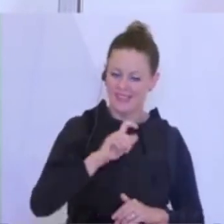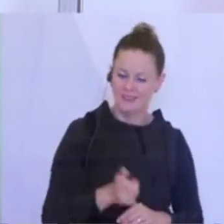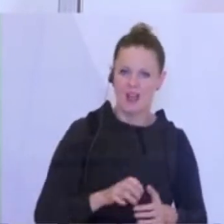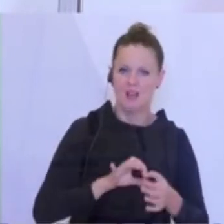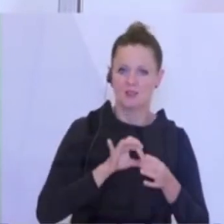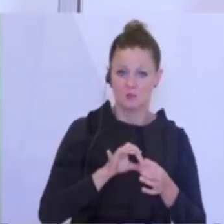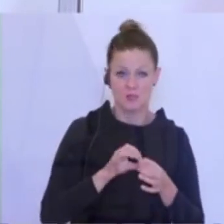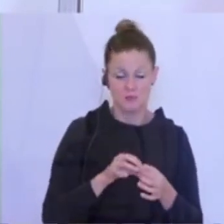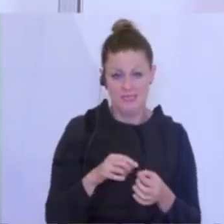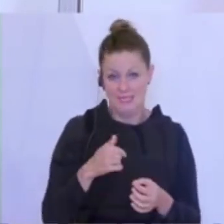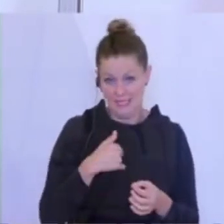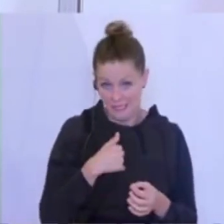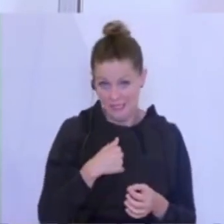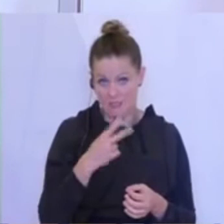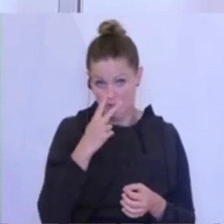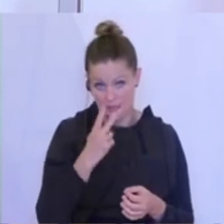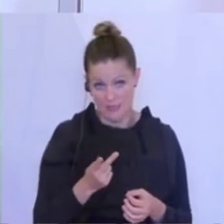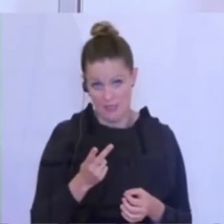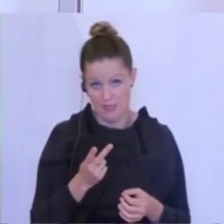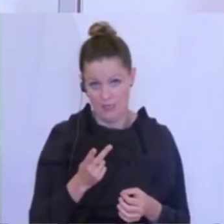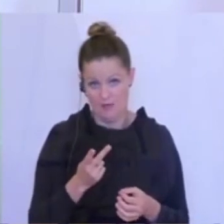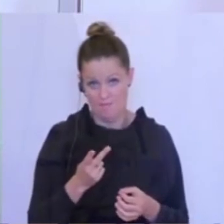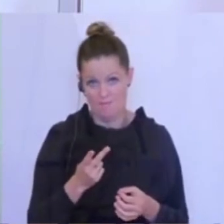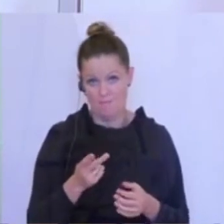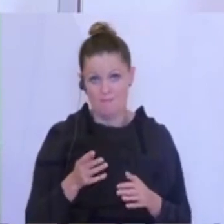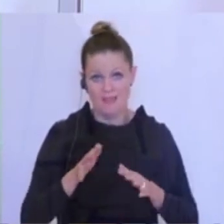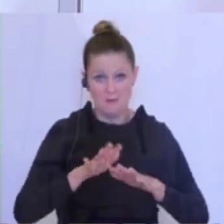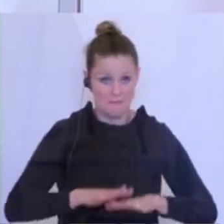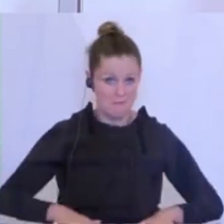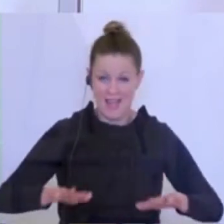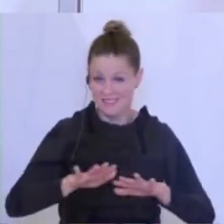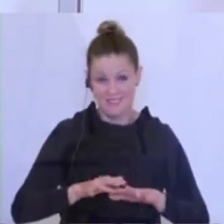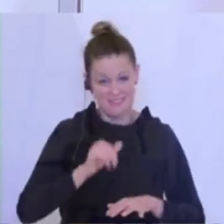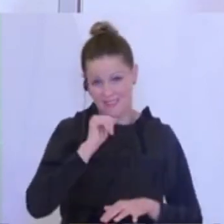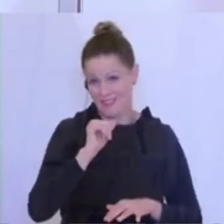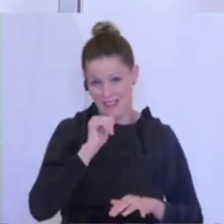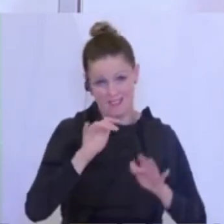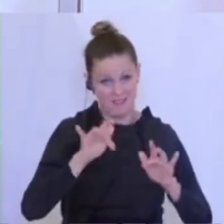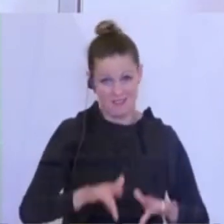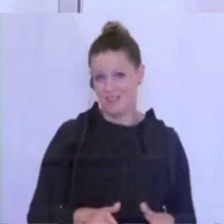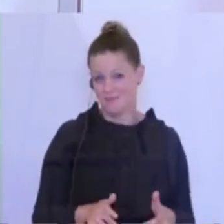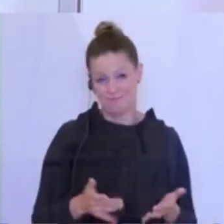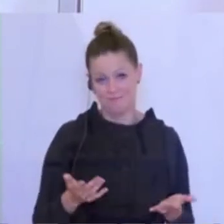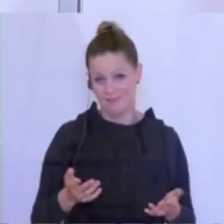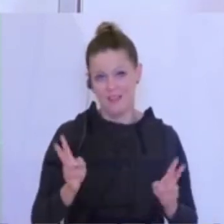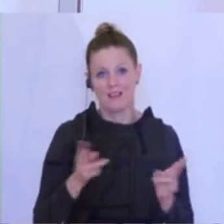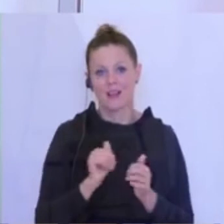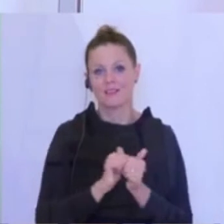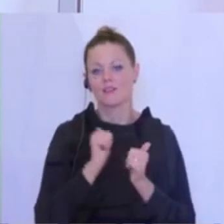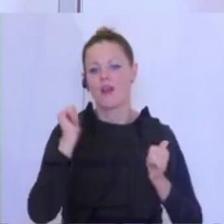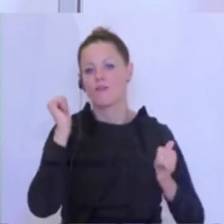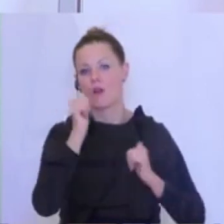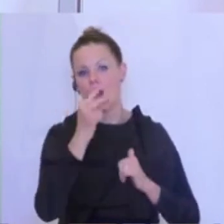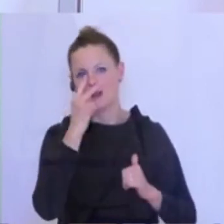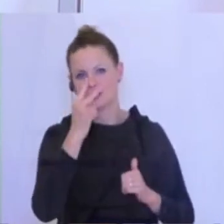betrifft, sehe ich die Basis dafür derzeit nicht gegeben und ich kann Ihnen nicht prophezeien, wie sich